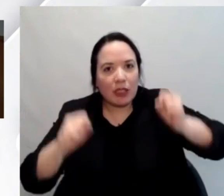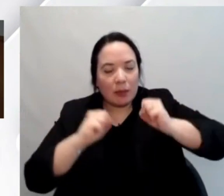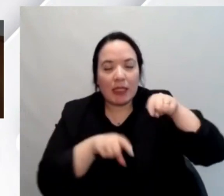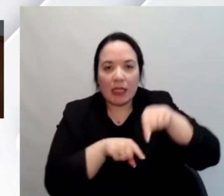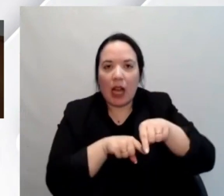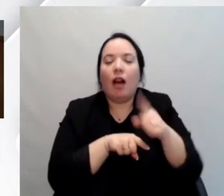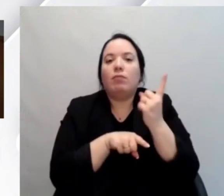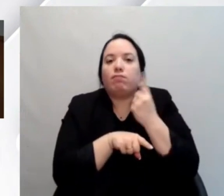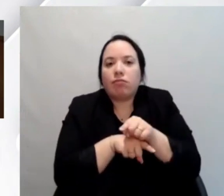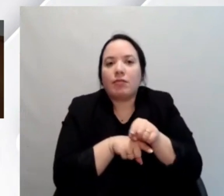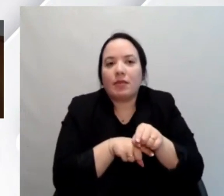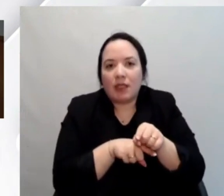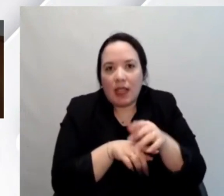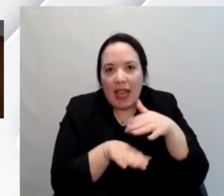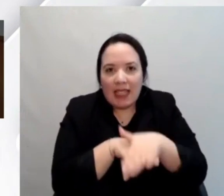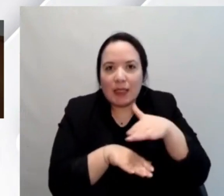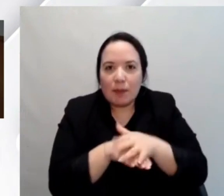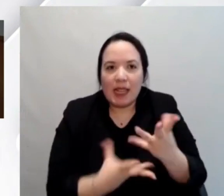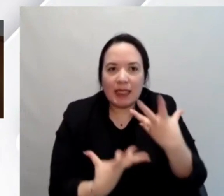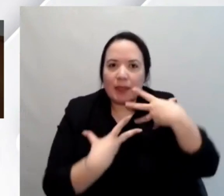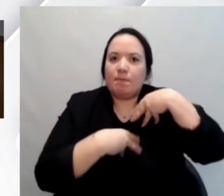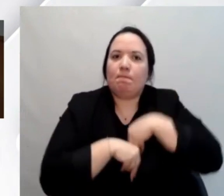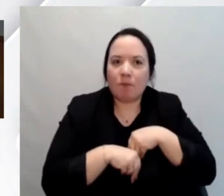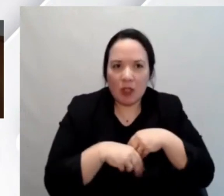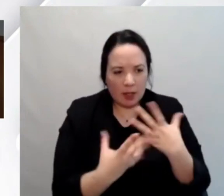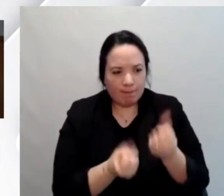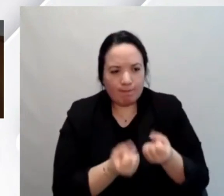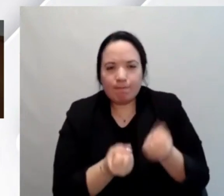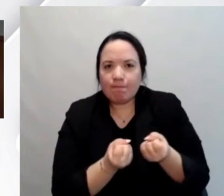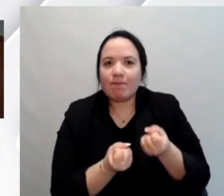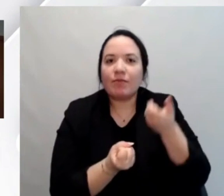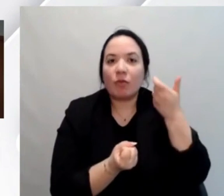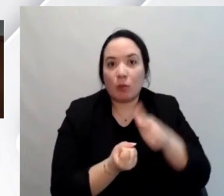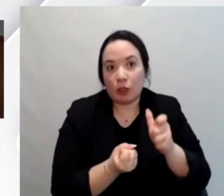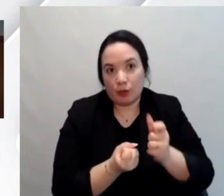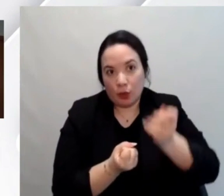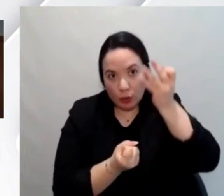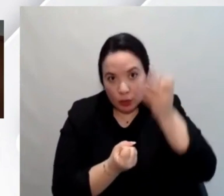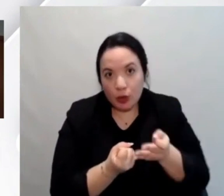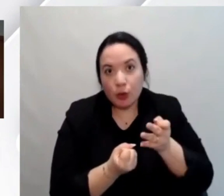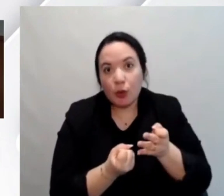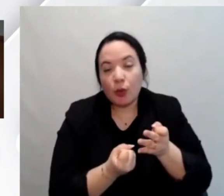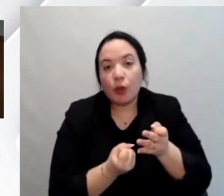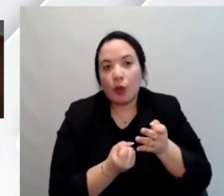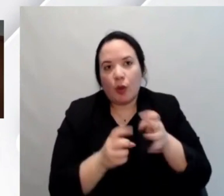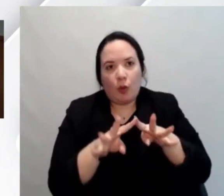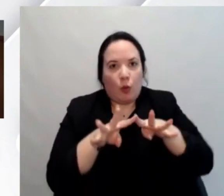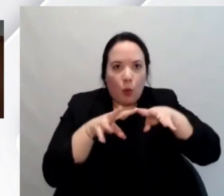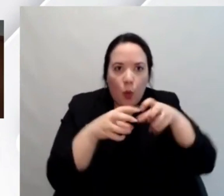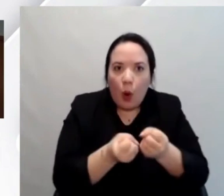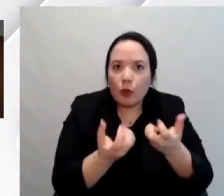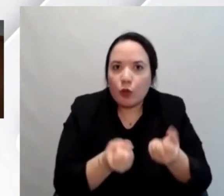per fare esperienza anche sul campo anche perché ci saranno sicuramente workshop